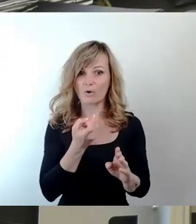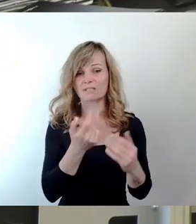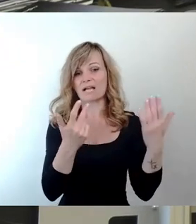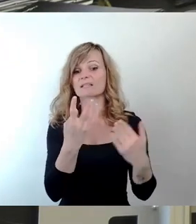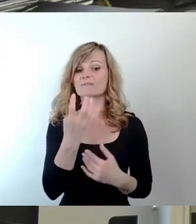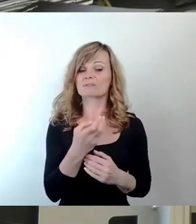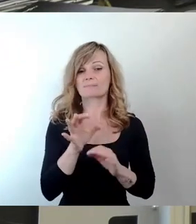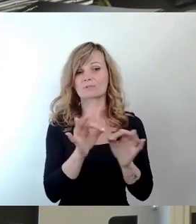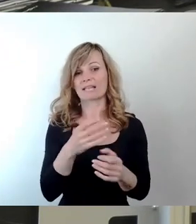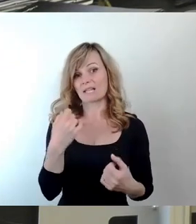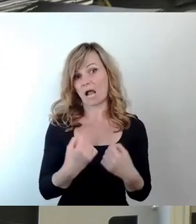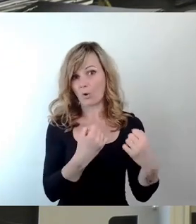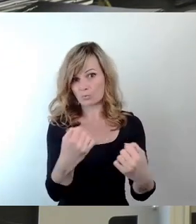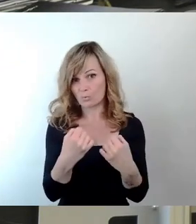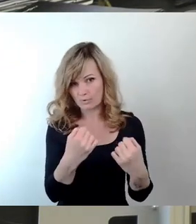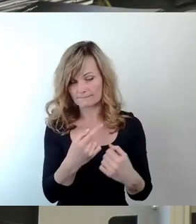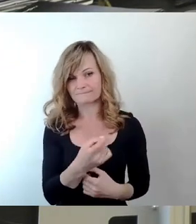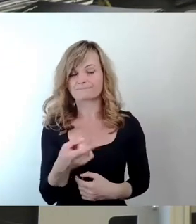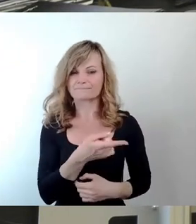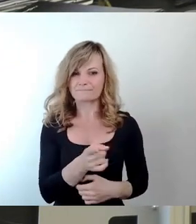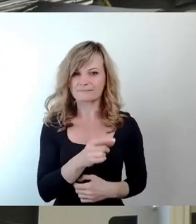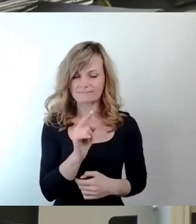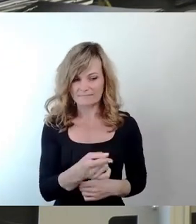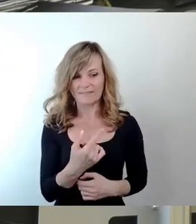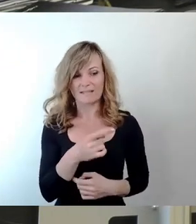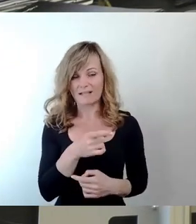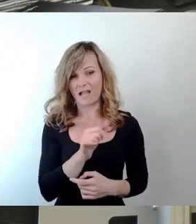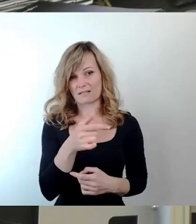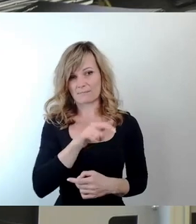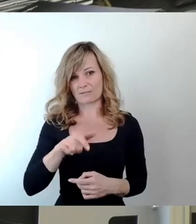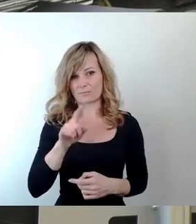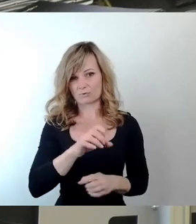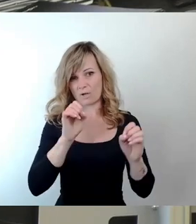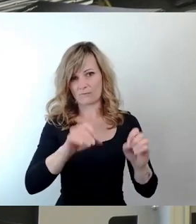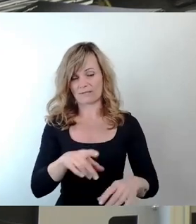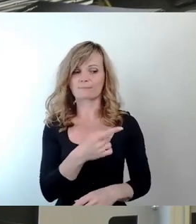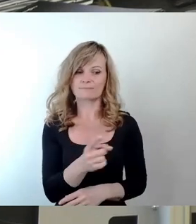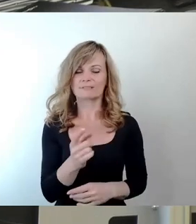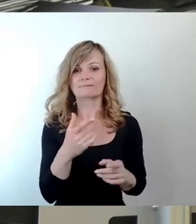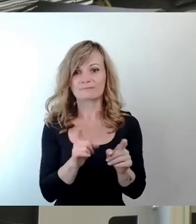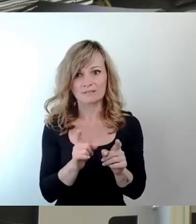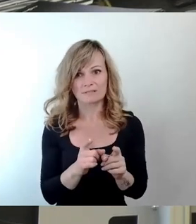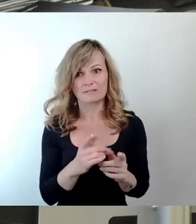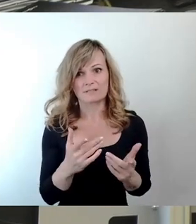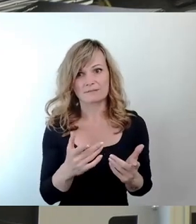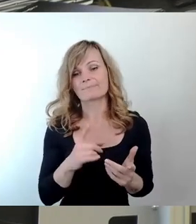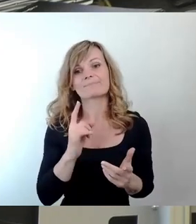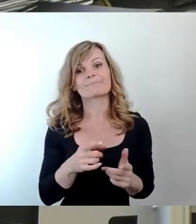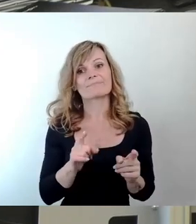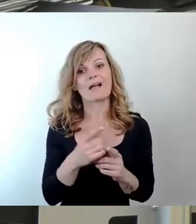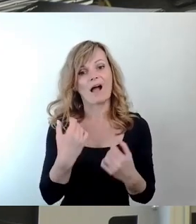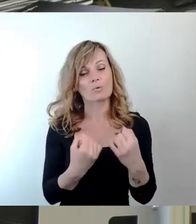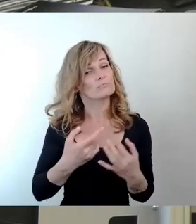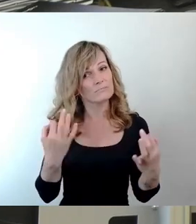Autoverkehrs nicht beteuert sind, die die Ersten, die aufgeben müssen. Und die sind teilweise im Prinzip oder auch wie andere auf ihre Autos angewiesen.